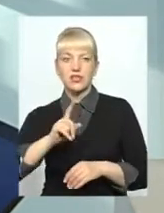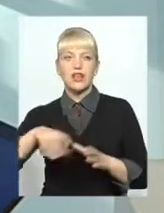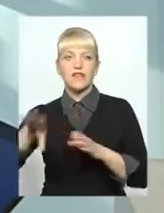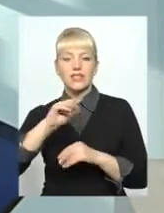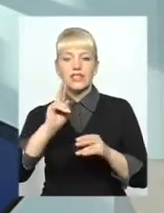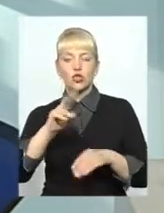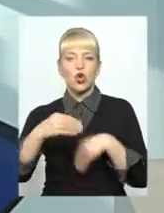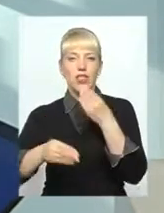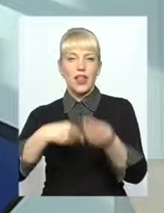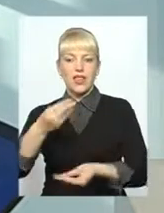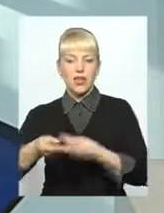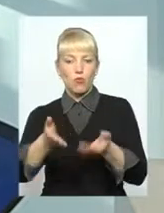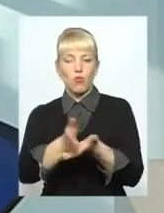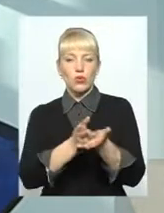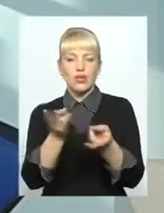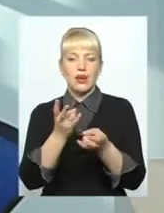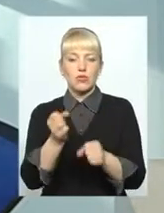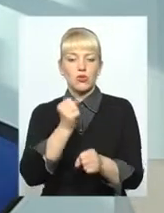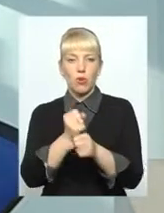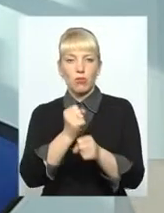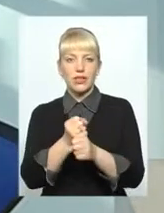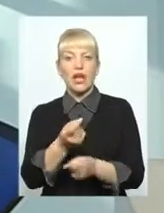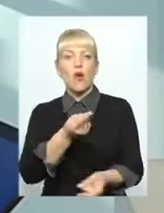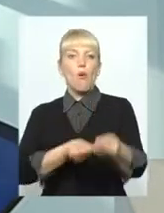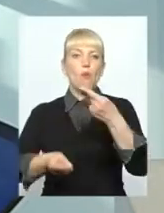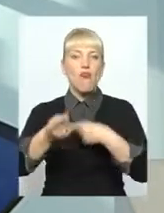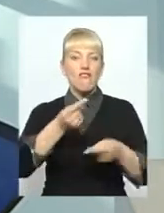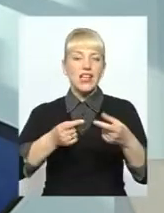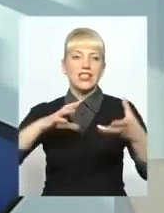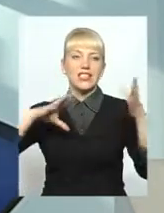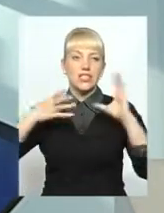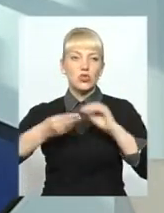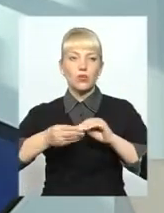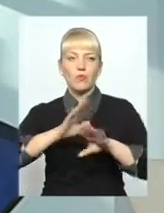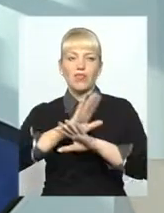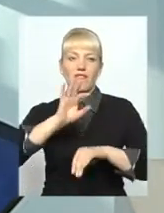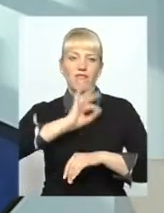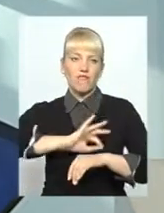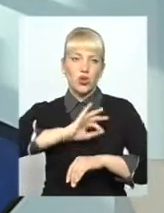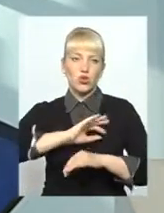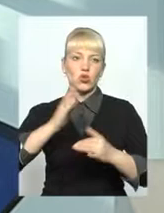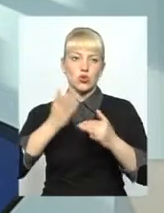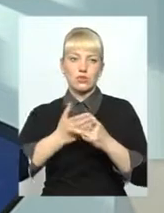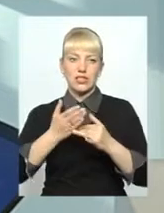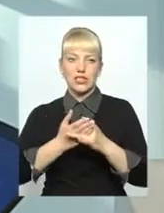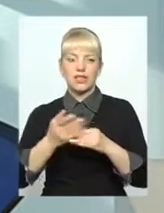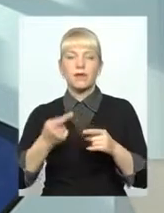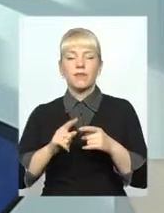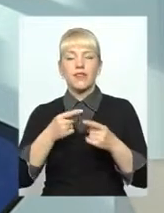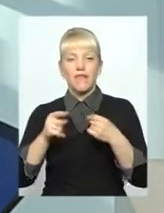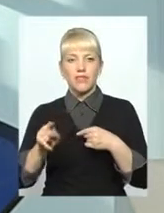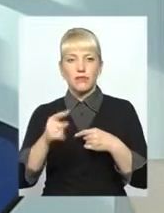послуг повинні зробити повернення сум невикористаної субсидії. Єдина відмінність від...